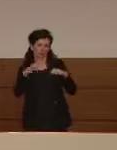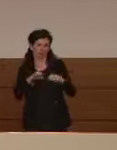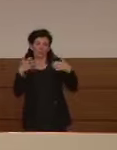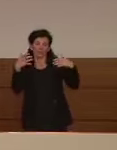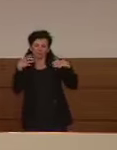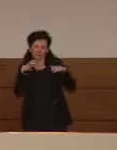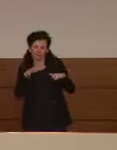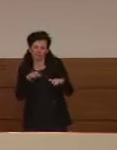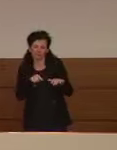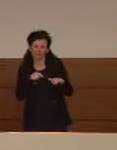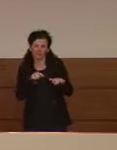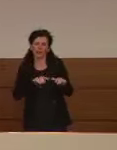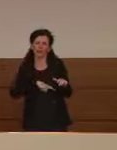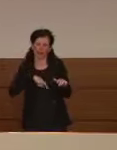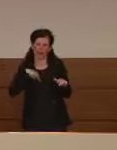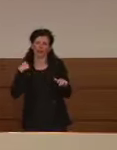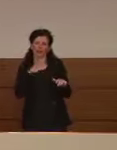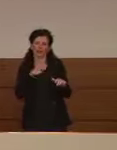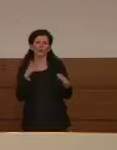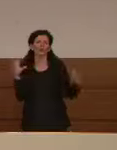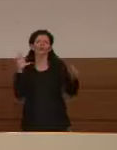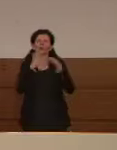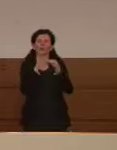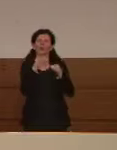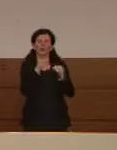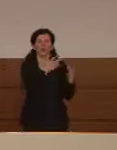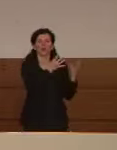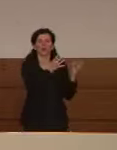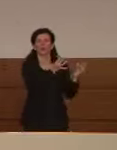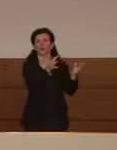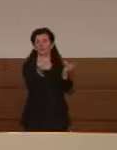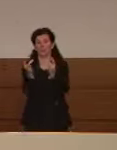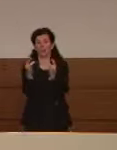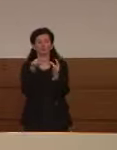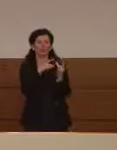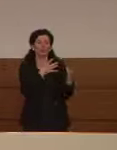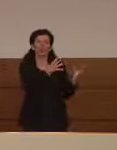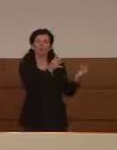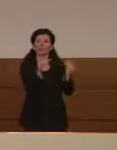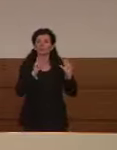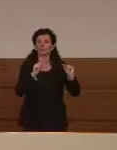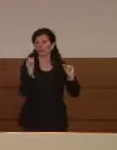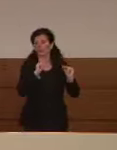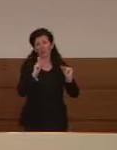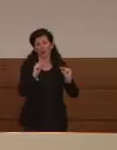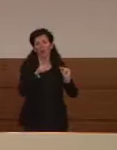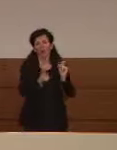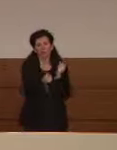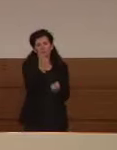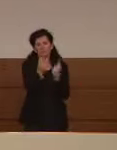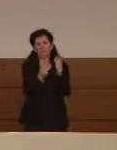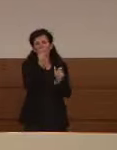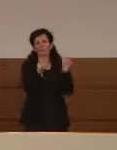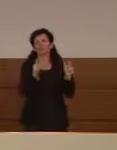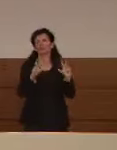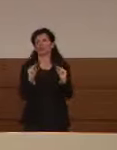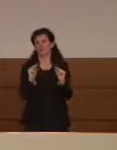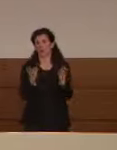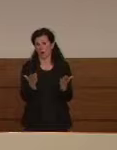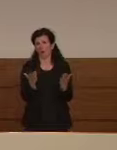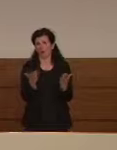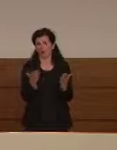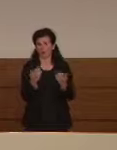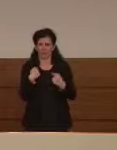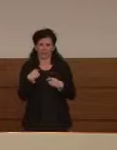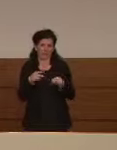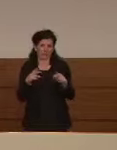si riferiscono a contagi. Quindi, non diciamo nuovi contagi, sono nuovi casi, eh? Il cui contagio è venuto tempo fa. Spero di essere